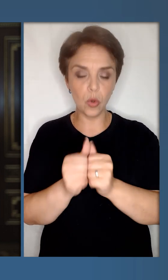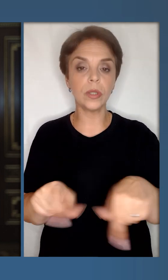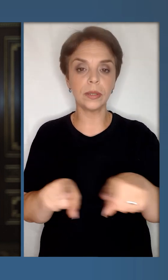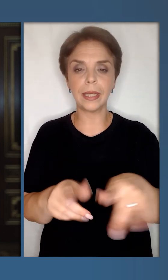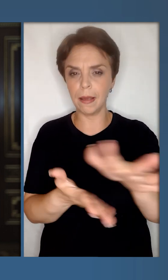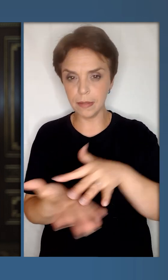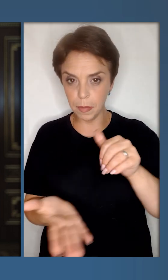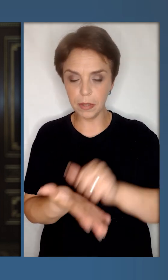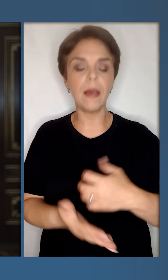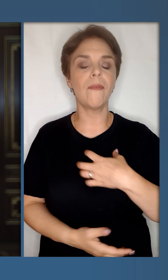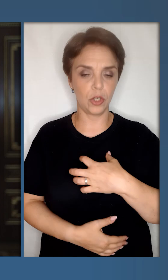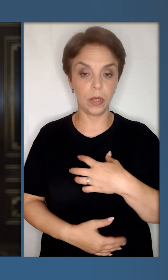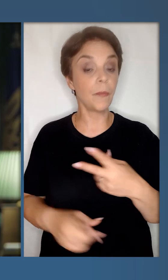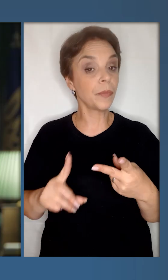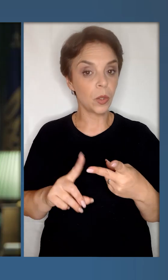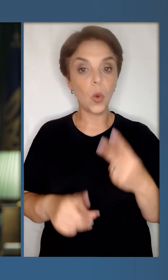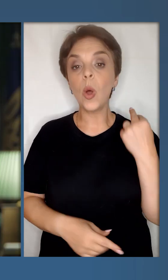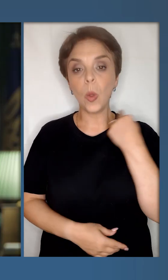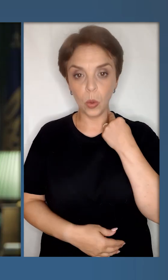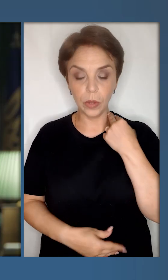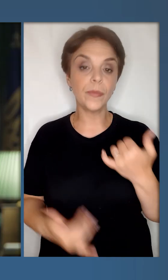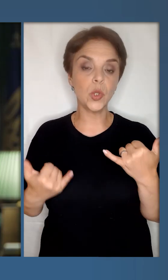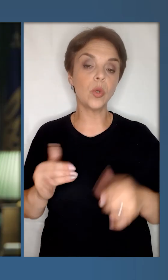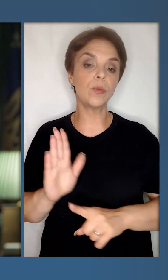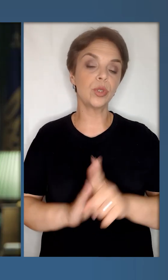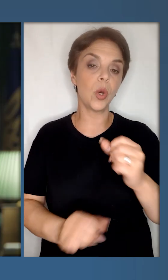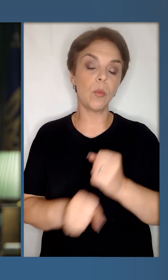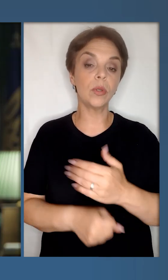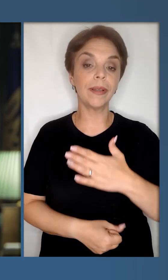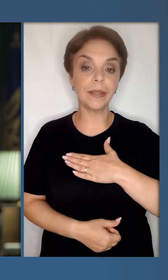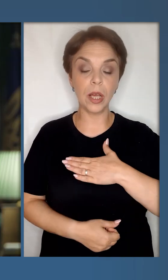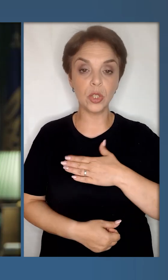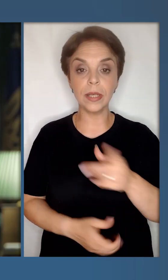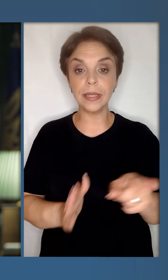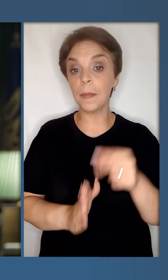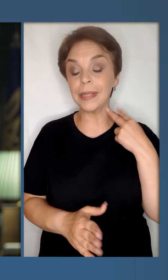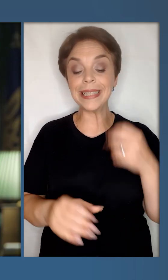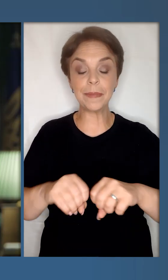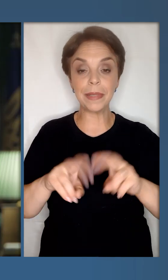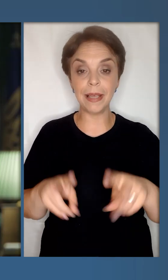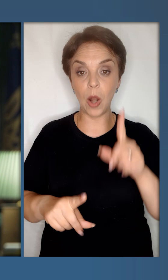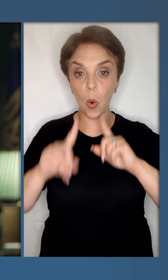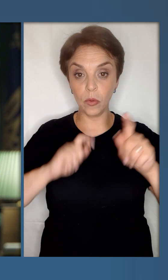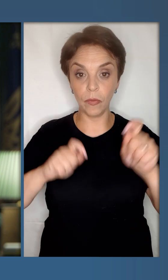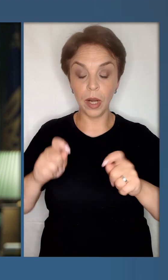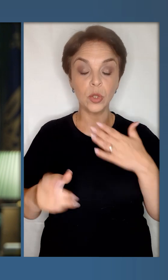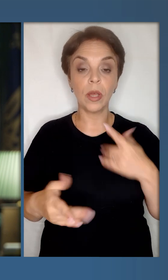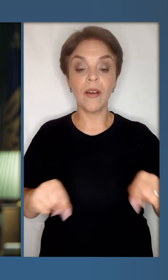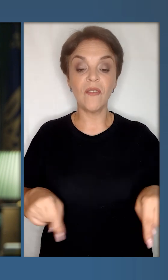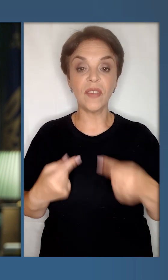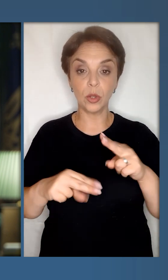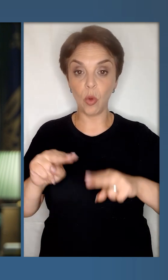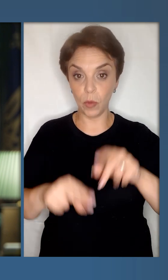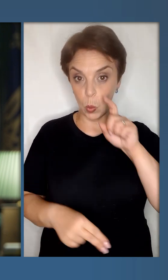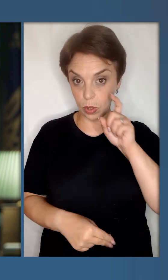Кожне таке збиття важливе. Друге – Лондон. Сьогодні почала робота наша з британцями спеціальна конференція щодо